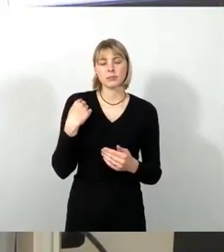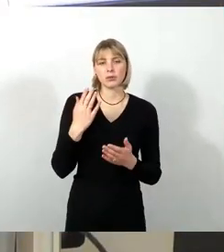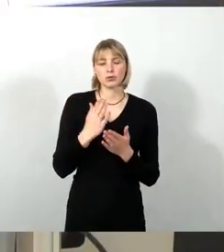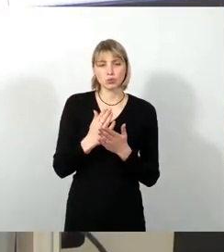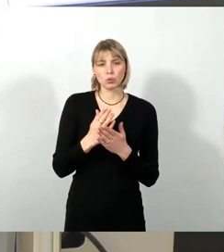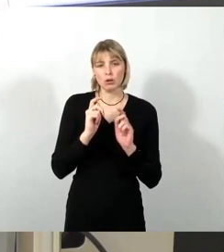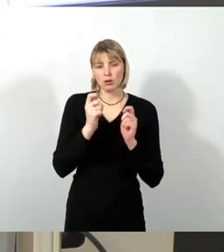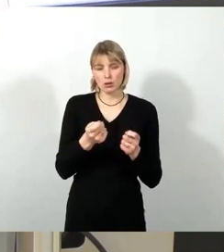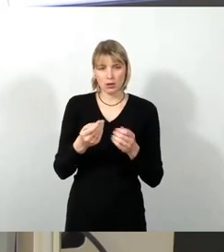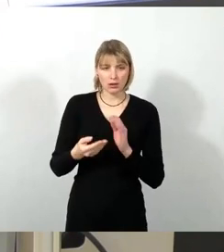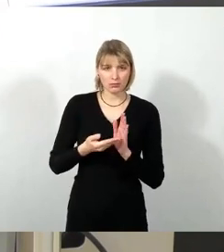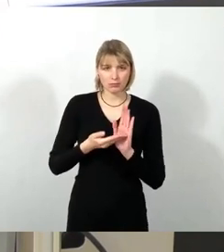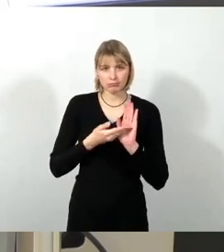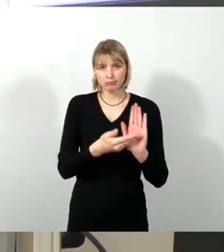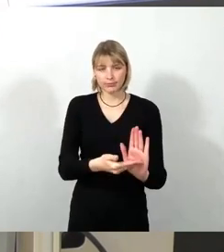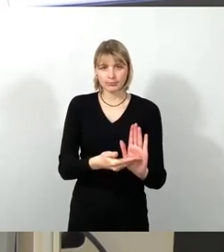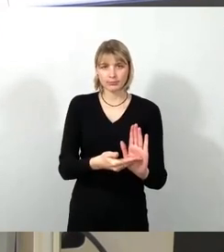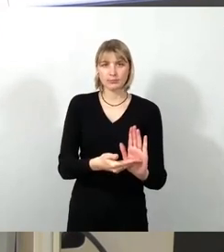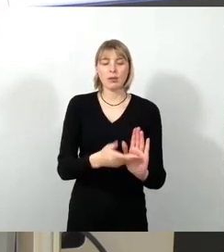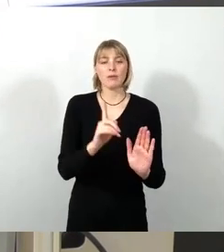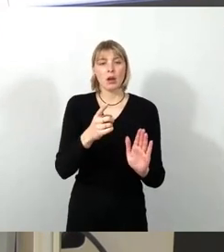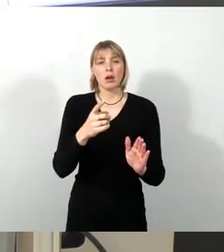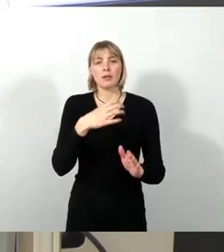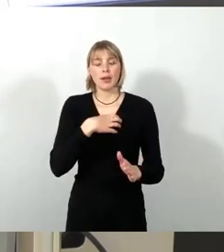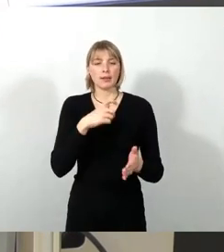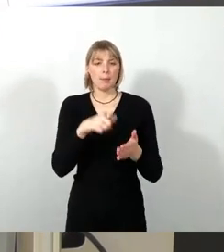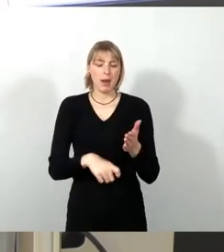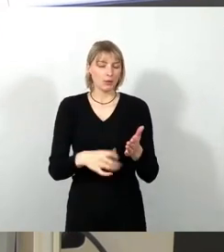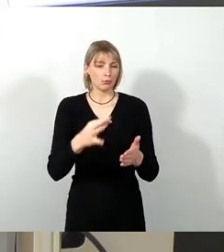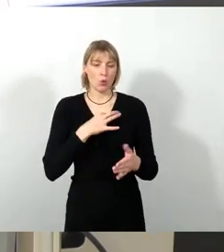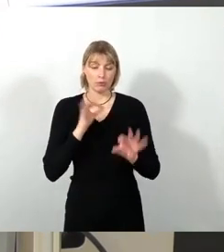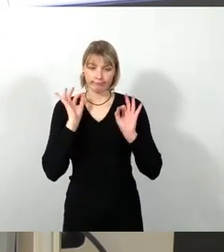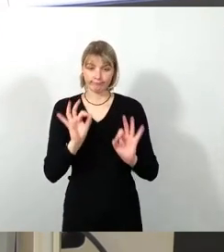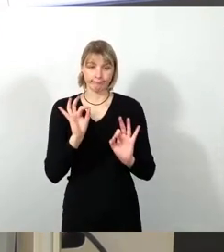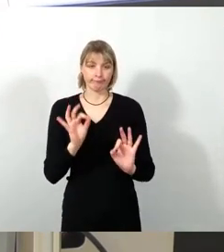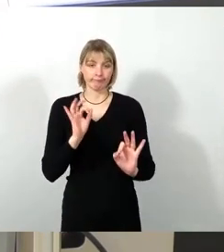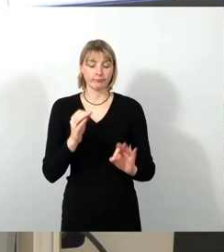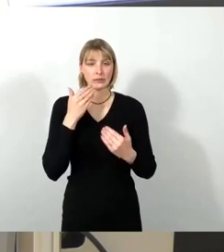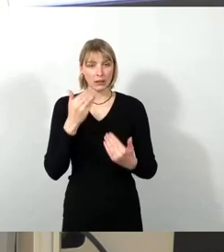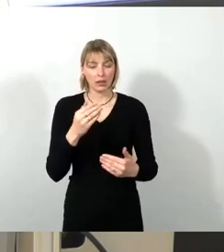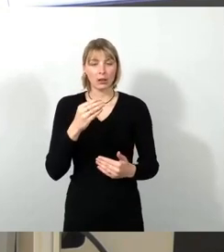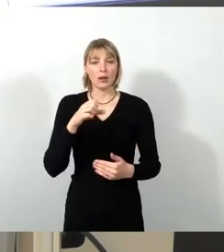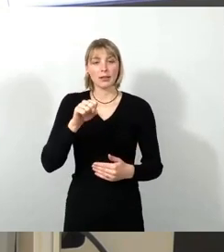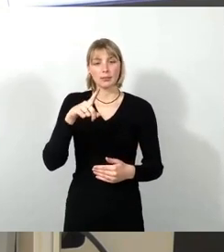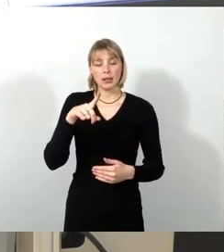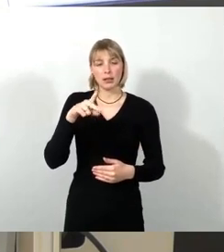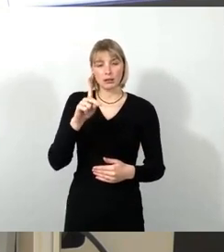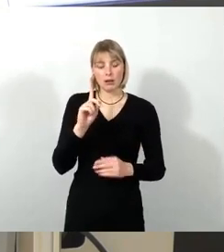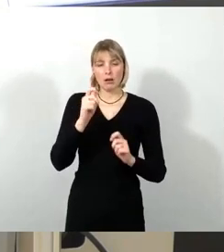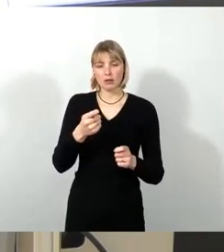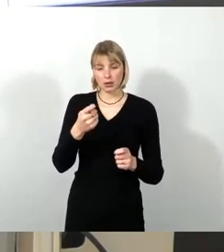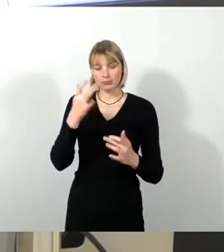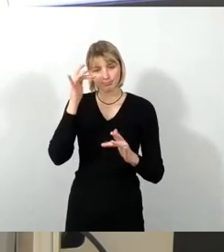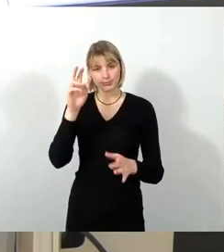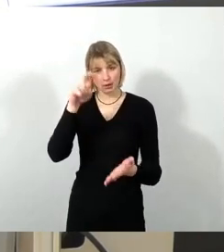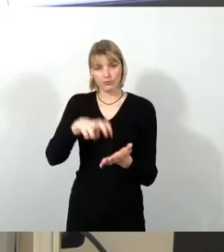des Dresdenpasses, den begrüßen wir. Also deswegen, da werden wir auf jeden Fall dem SPD-Antrag zustimmen, denn grundsätzlich halten wir